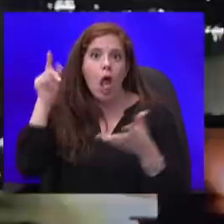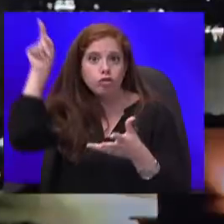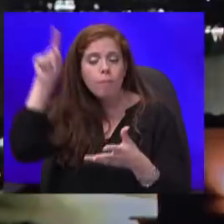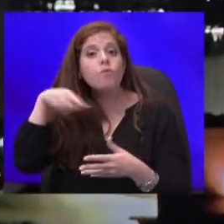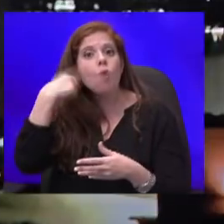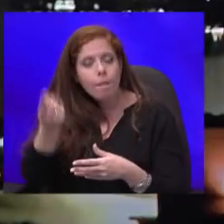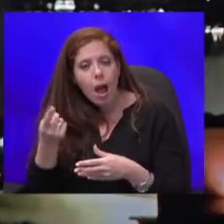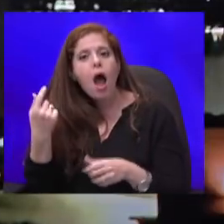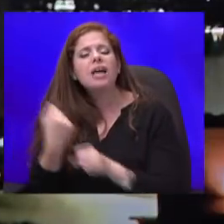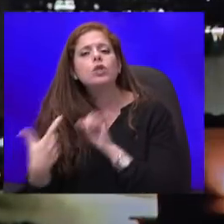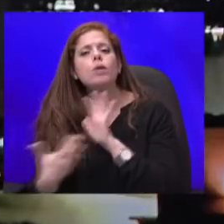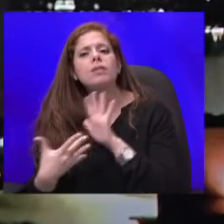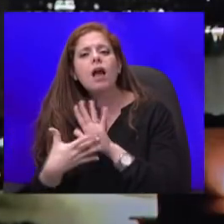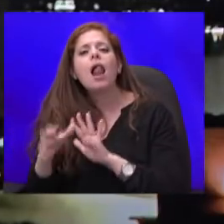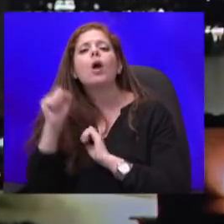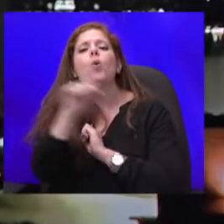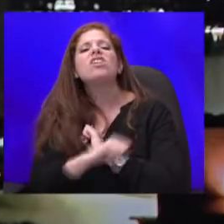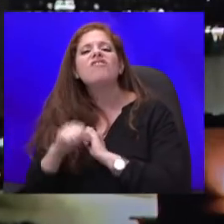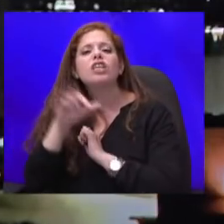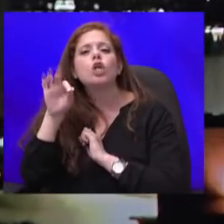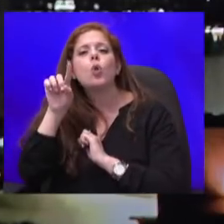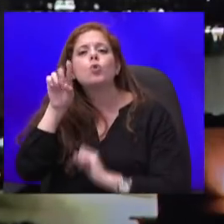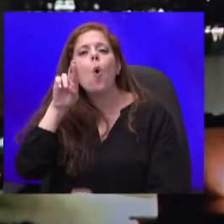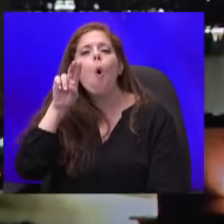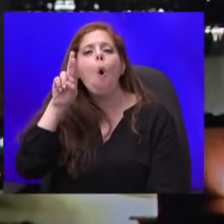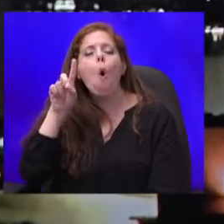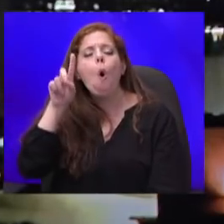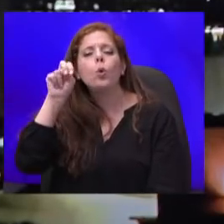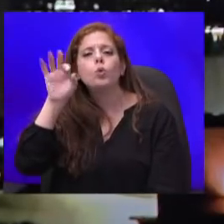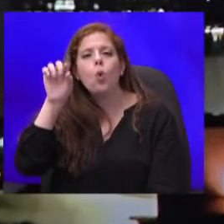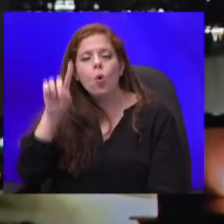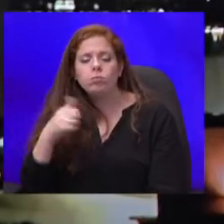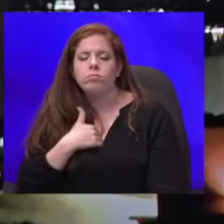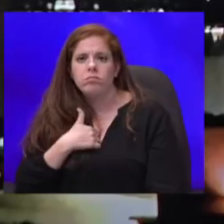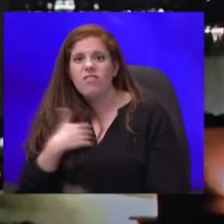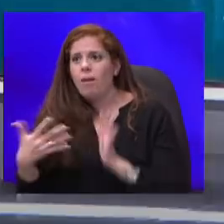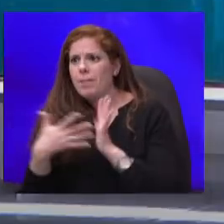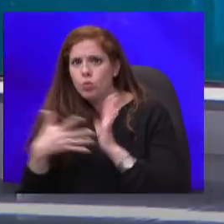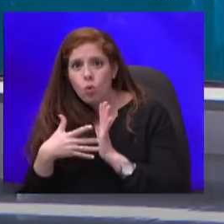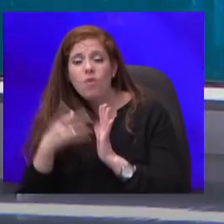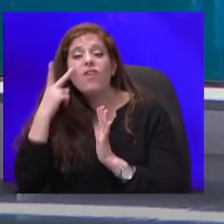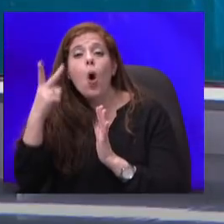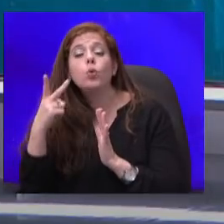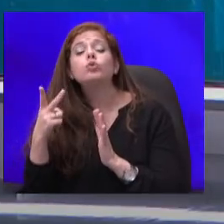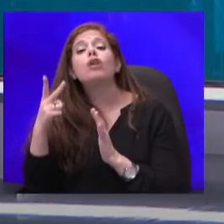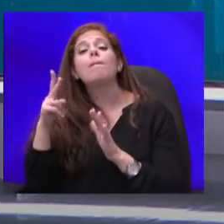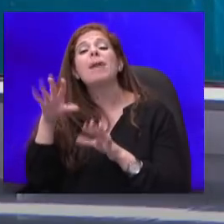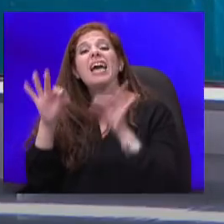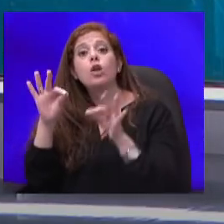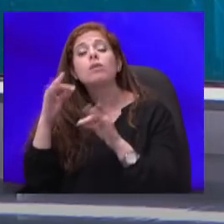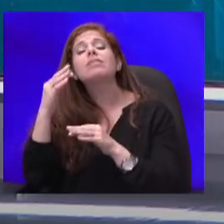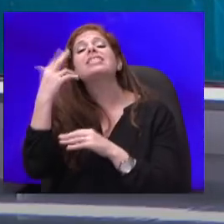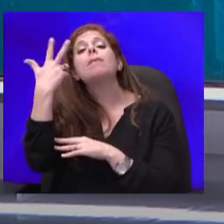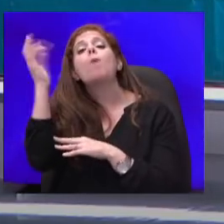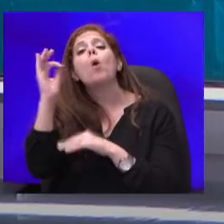אוניברסיטה טורונטו, ובדקה את רמת התחלואה, ובקניונים רמת התחלואה בטורונטו היא פחות משלושה אחוז, באוטוואר אחוז, ולכן הם לא